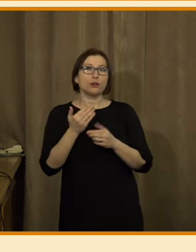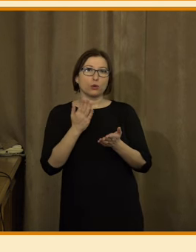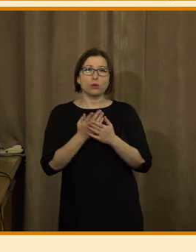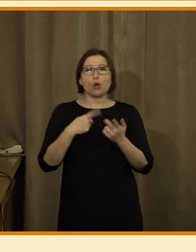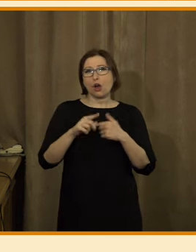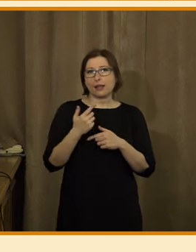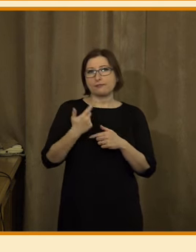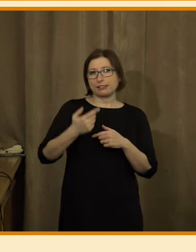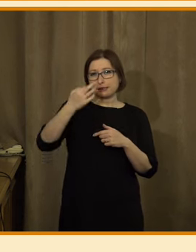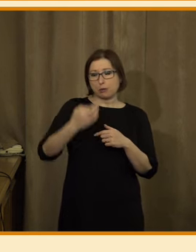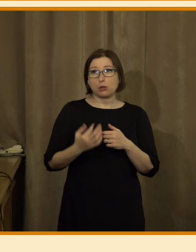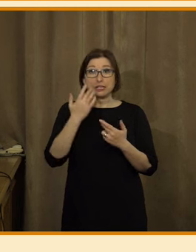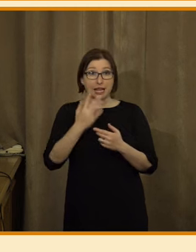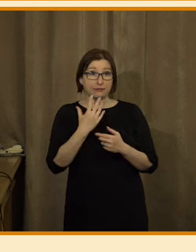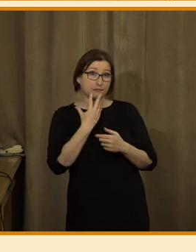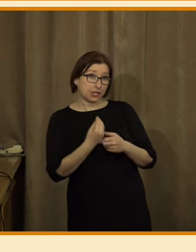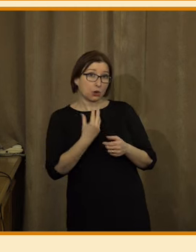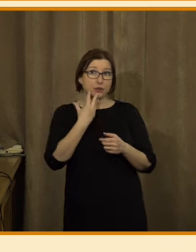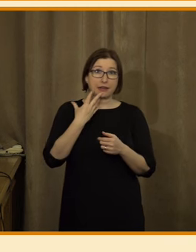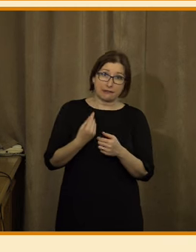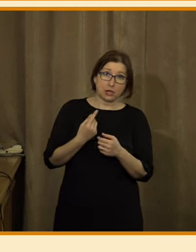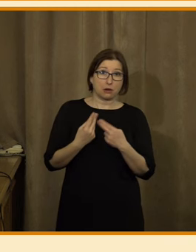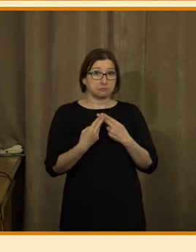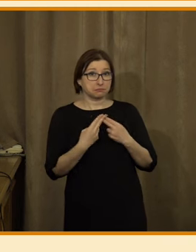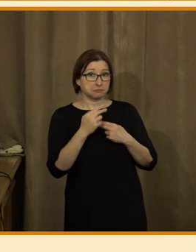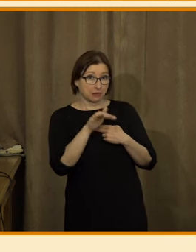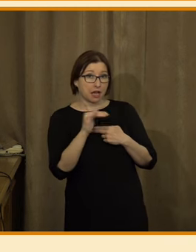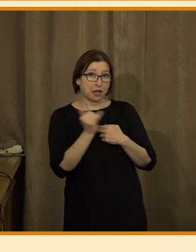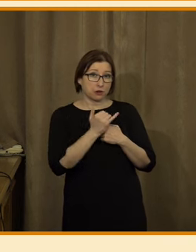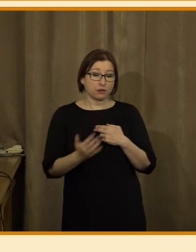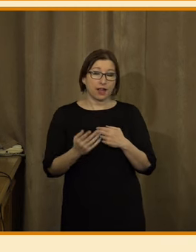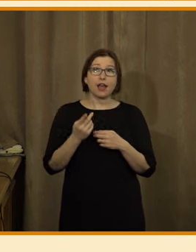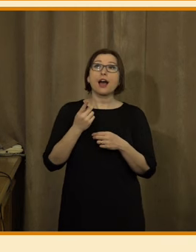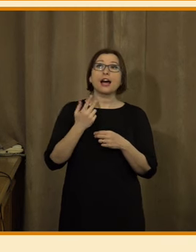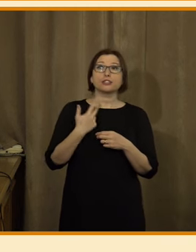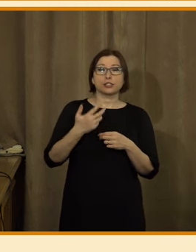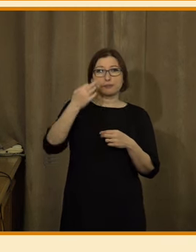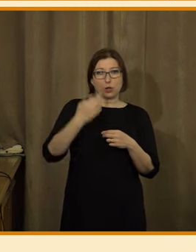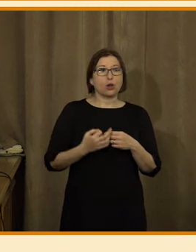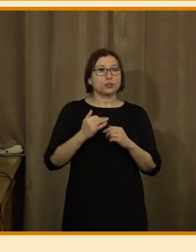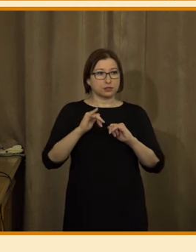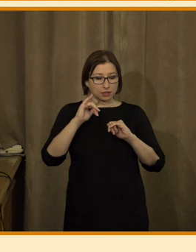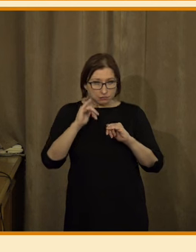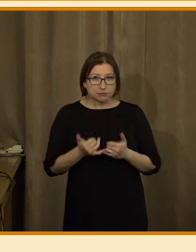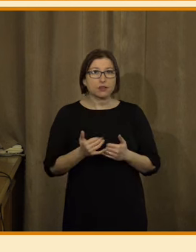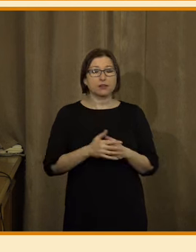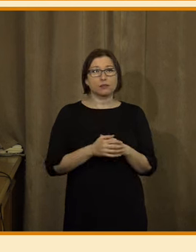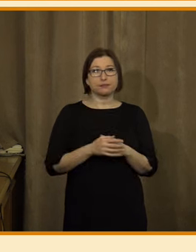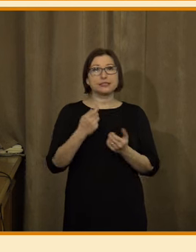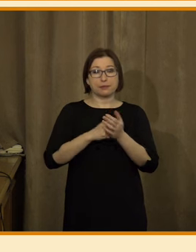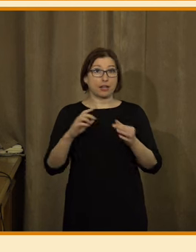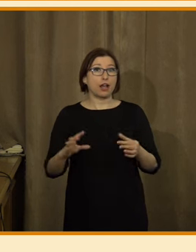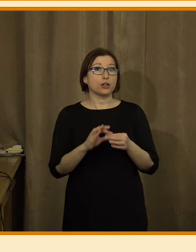nedokáže posoudit přínos a zhruba třetina bezpečnost, takže to je to, co se týče